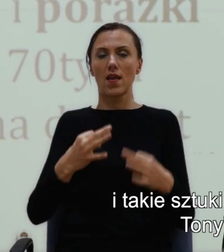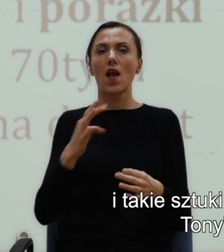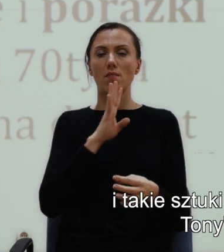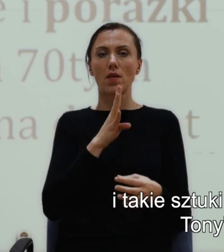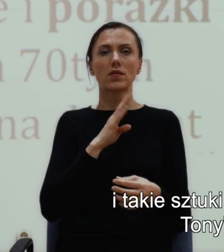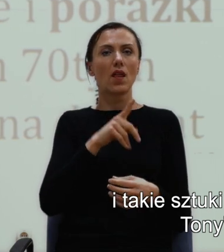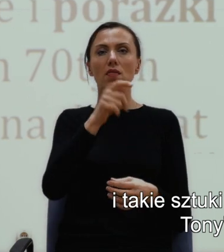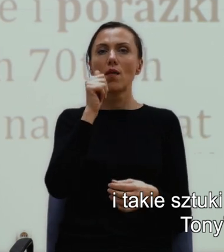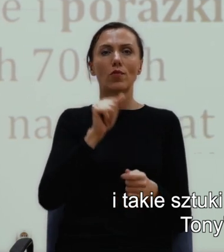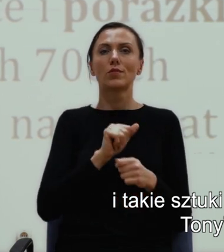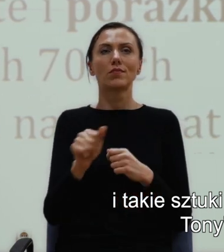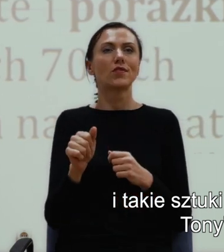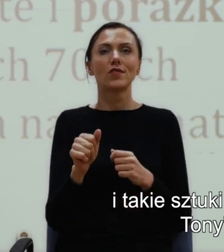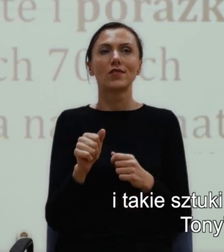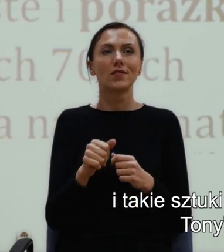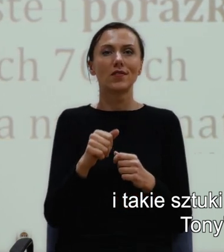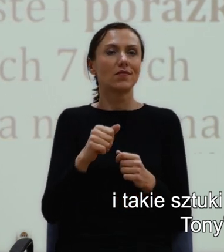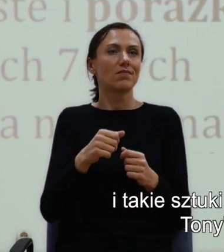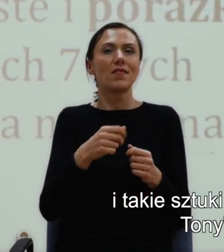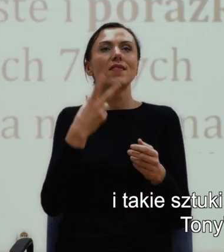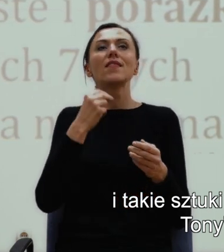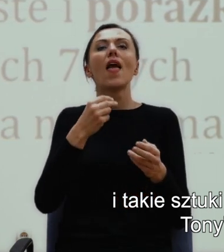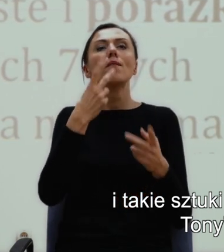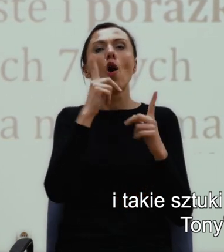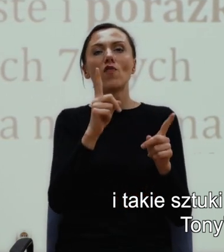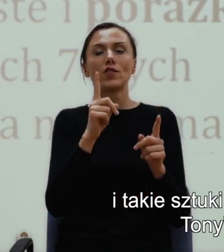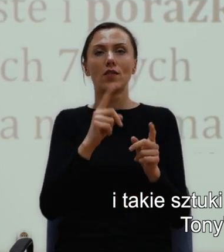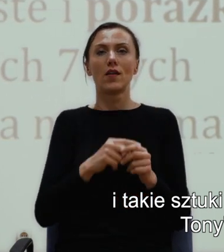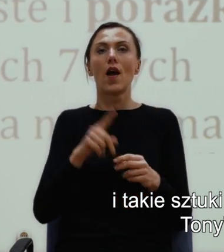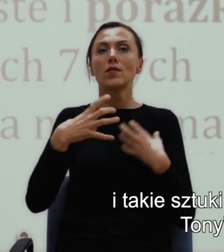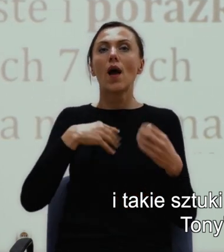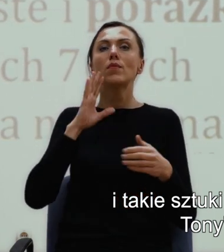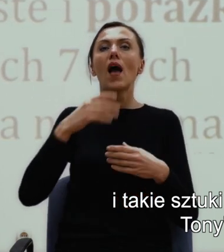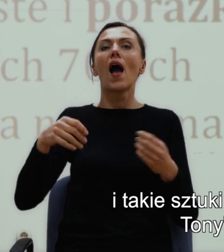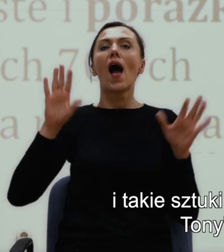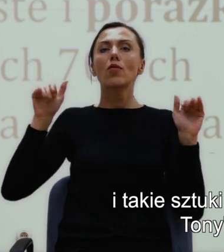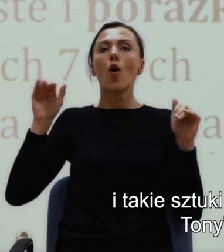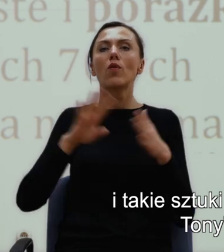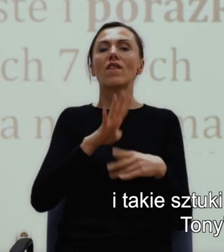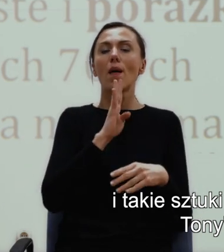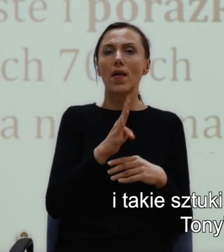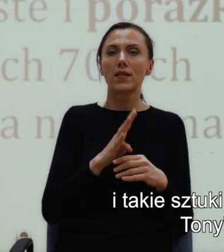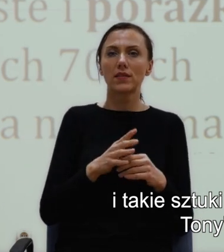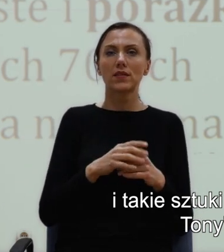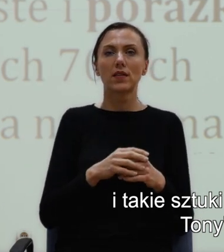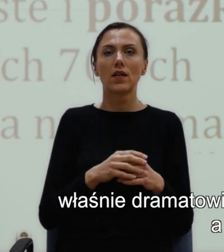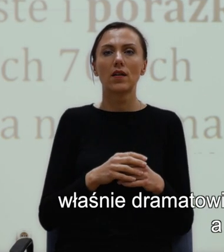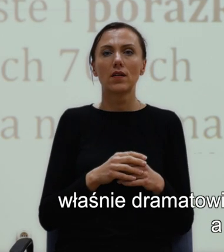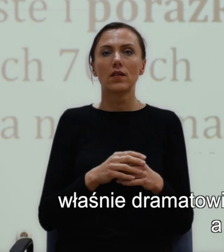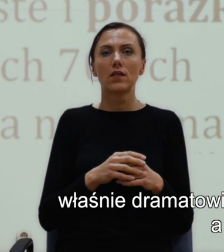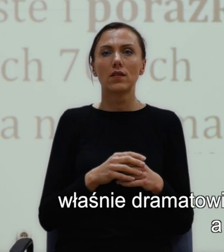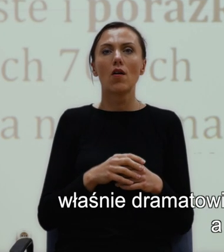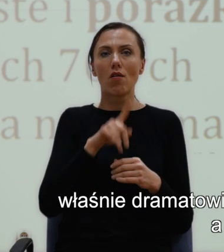i takie sztuki jak Anioły w Ameryce, Angels in America, Tony'ego Kushnera, zawdzięczają dużo